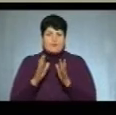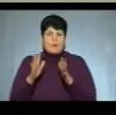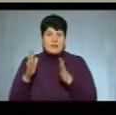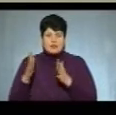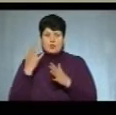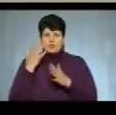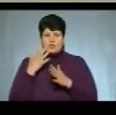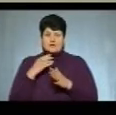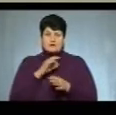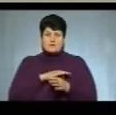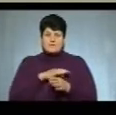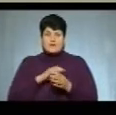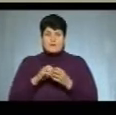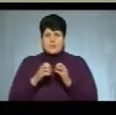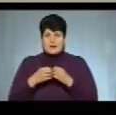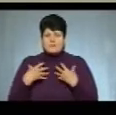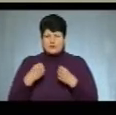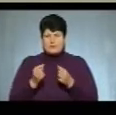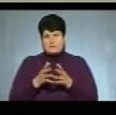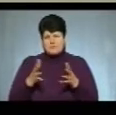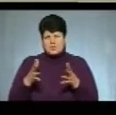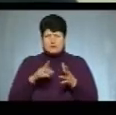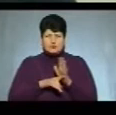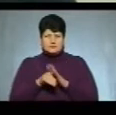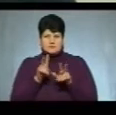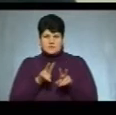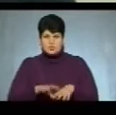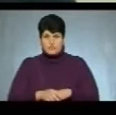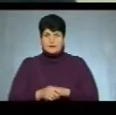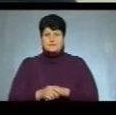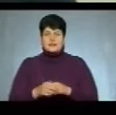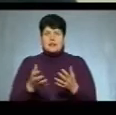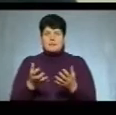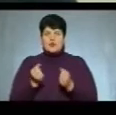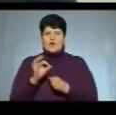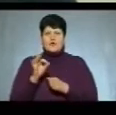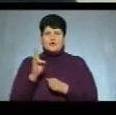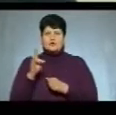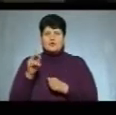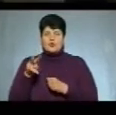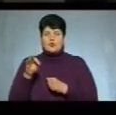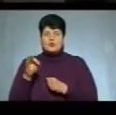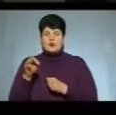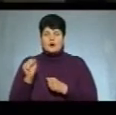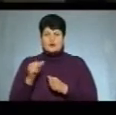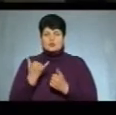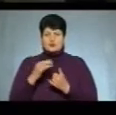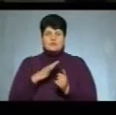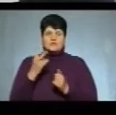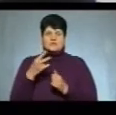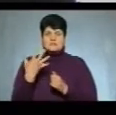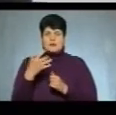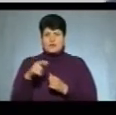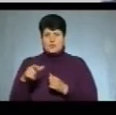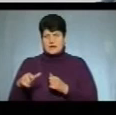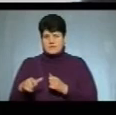Коли вже вникли проблеми зі здоров'ям, тоді почала більше за ним слідкувати. На прийомі у лікаря-онколога Тараса Мариняка сьогодні було 25 людей.